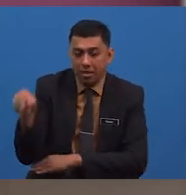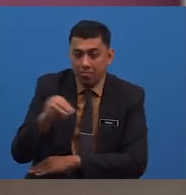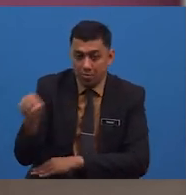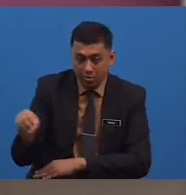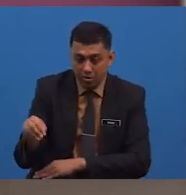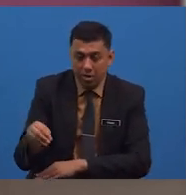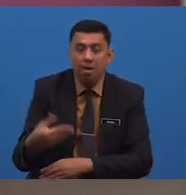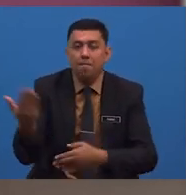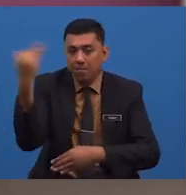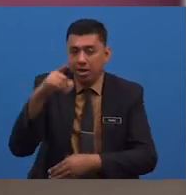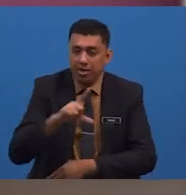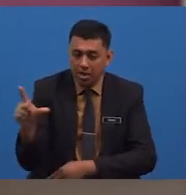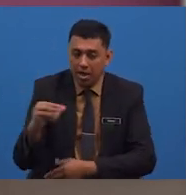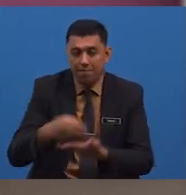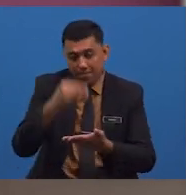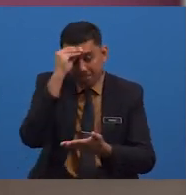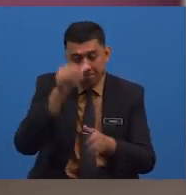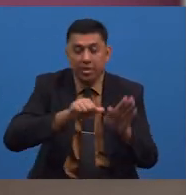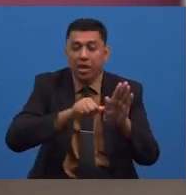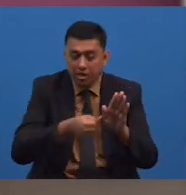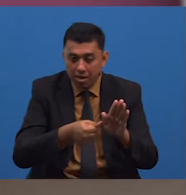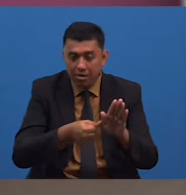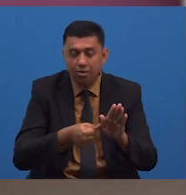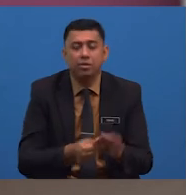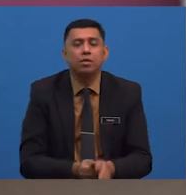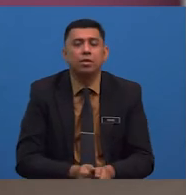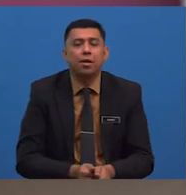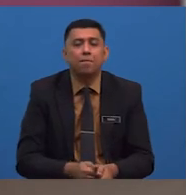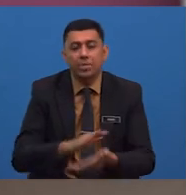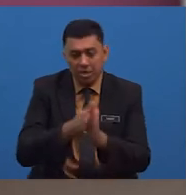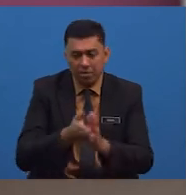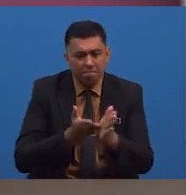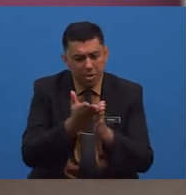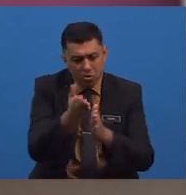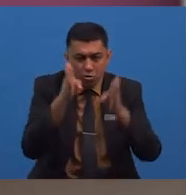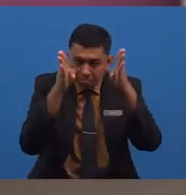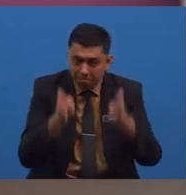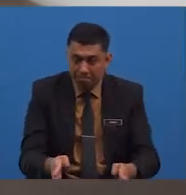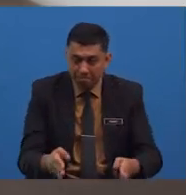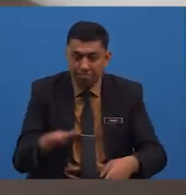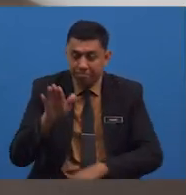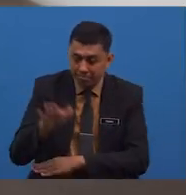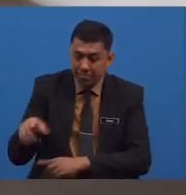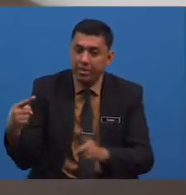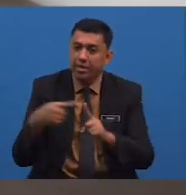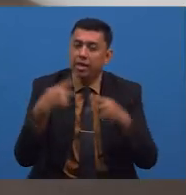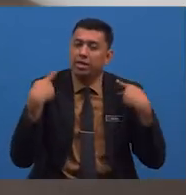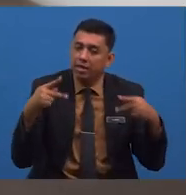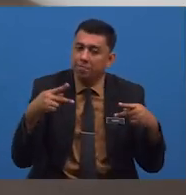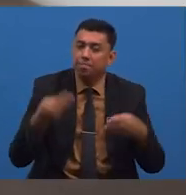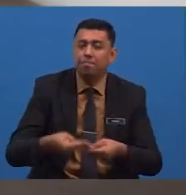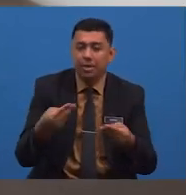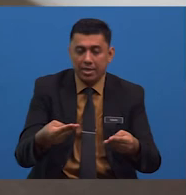-murid marilah belajar agar menjadi penerus bangsa adik ke kedai